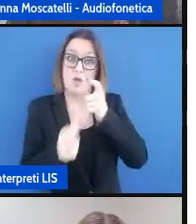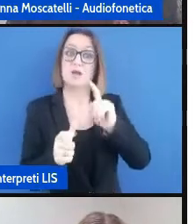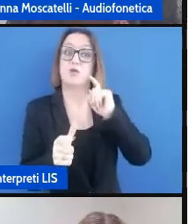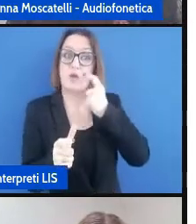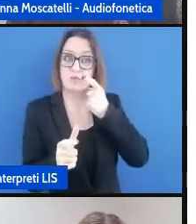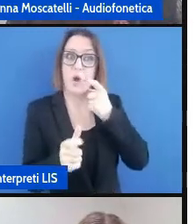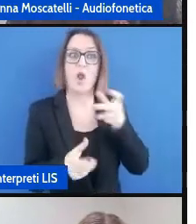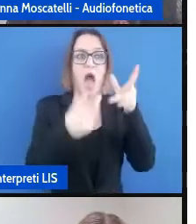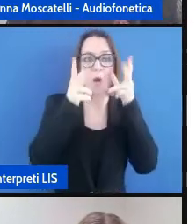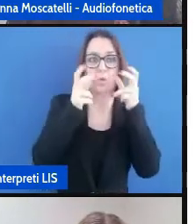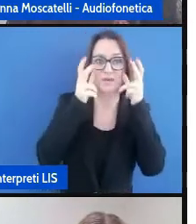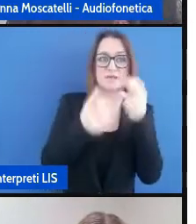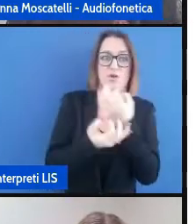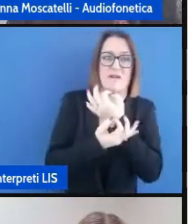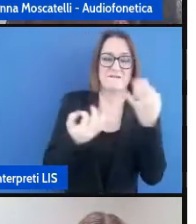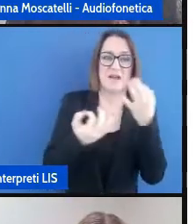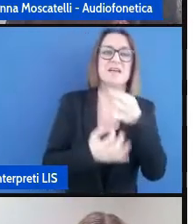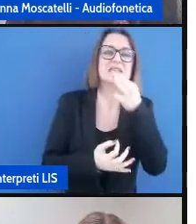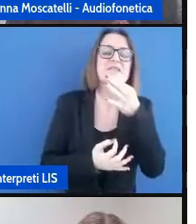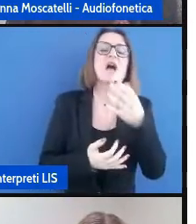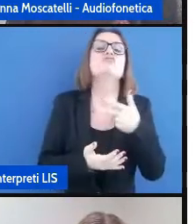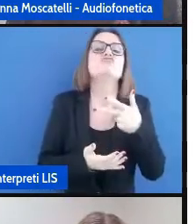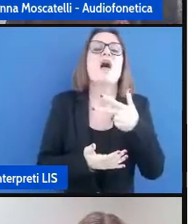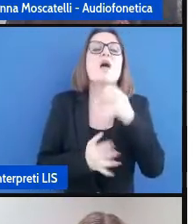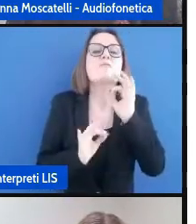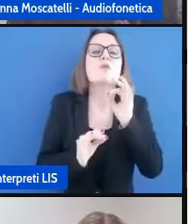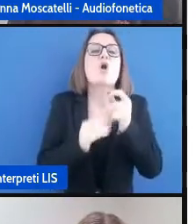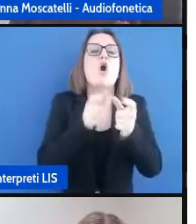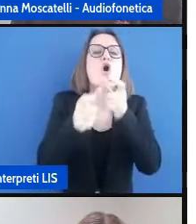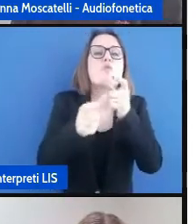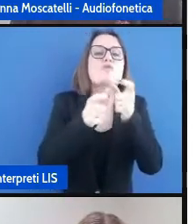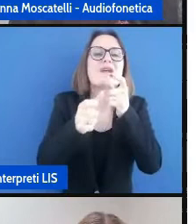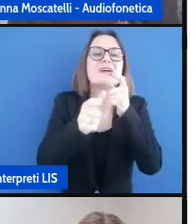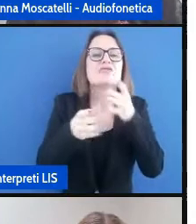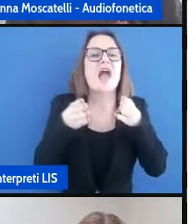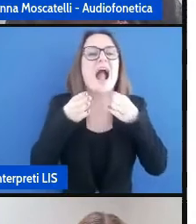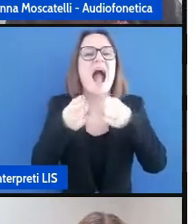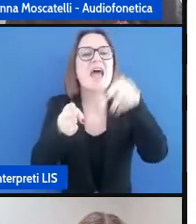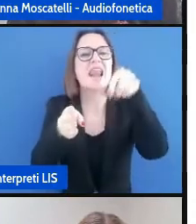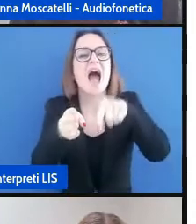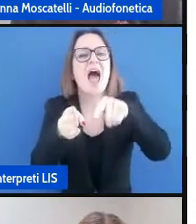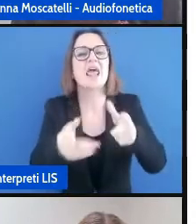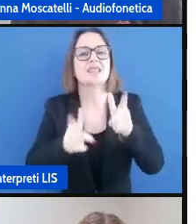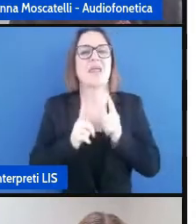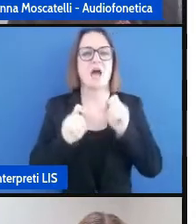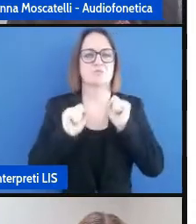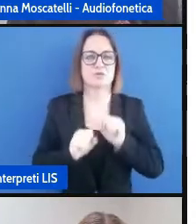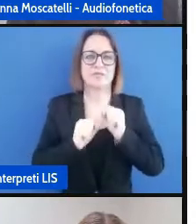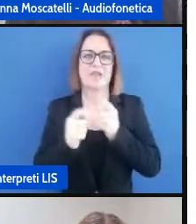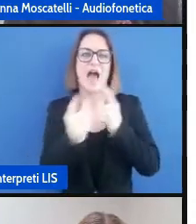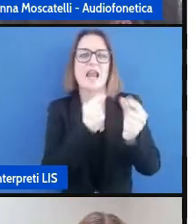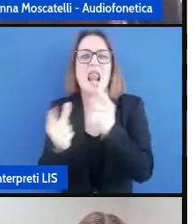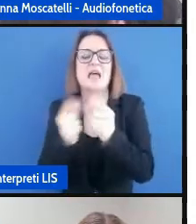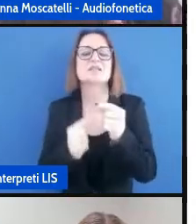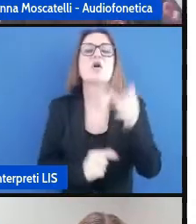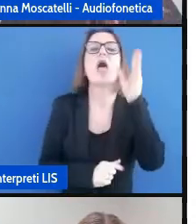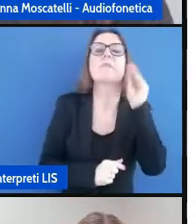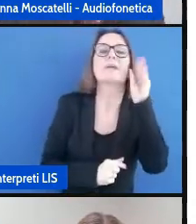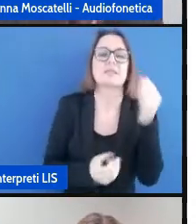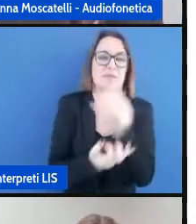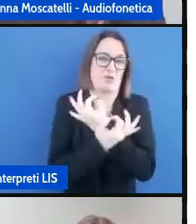un codice comunicativo che permetta una buona relazione e un buon apprendimento